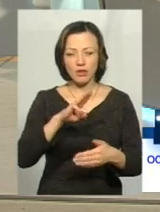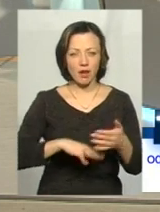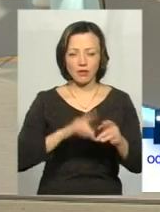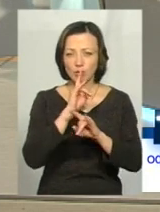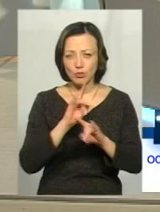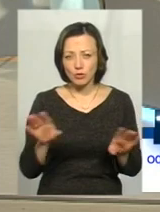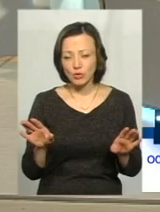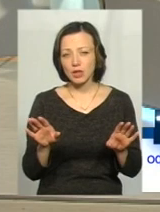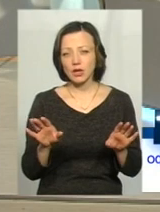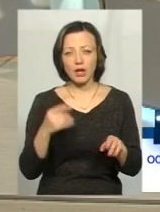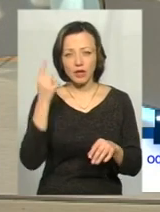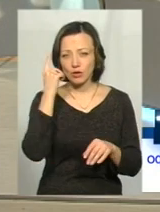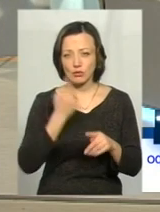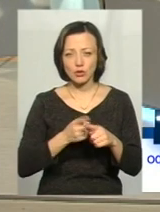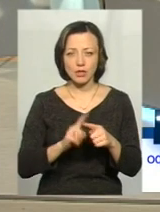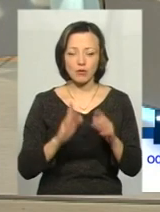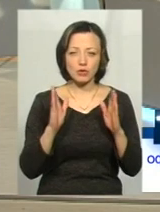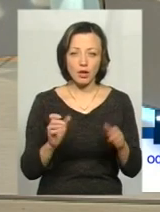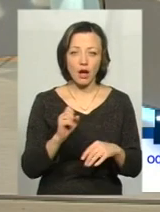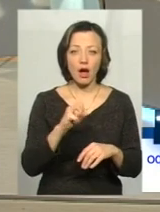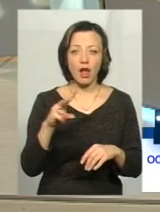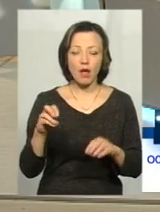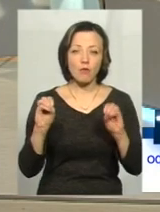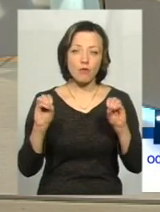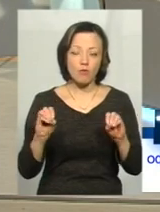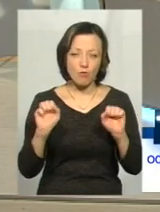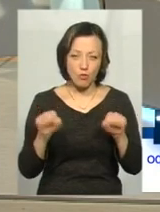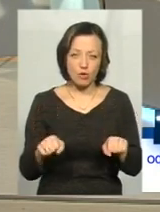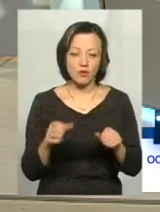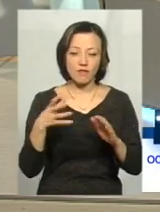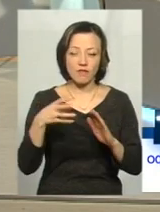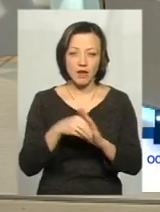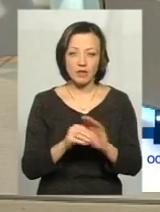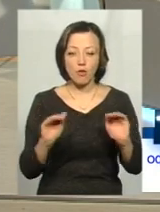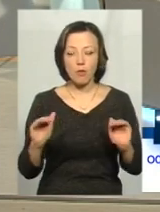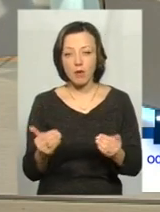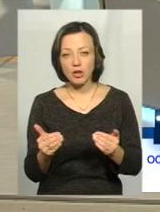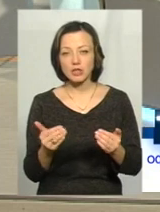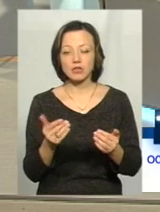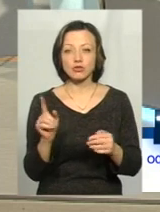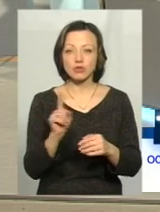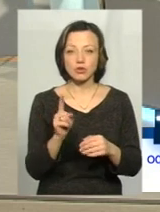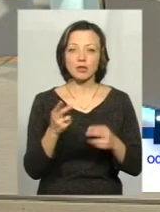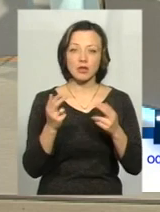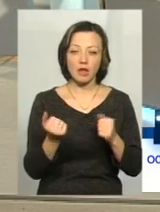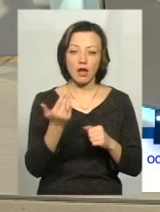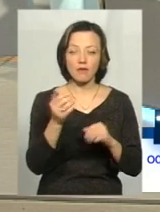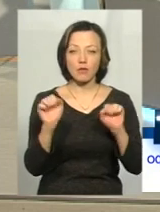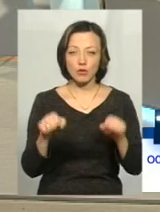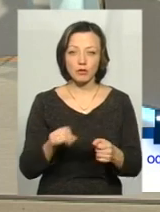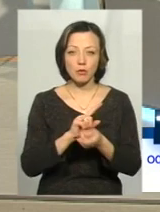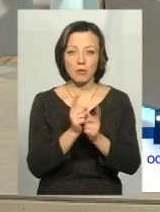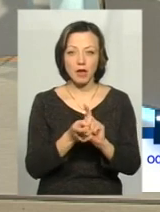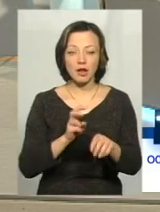я не буду, не думаю, що це буде, однак можуть бути просто введені обмеження з приводу того, що да, ви можете поміняти